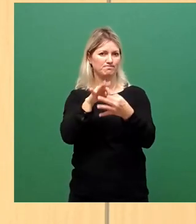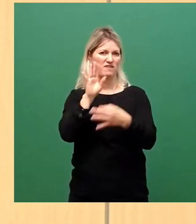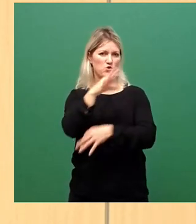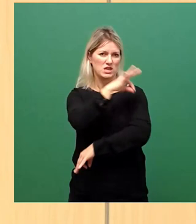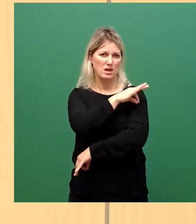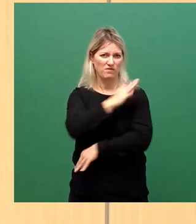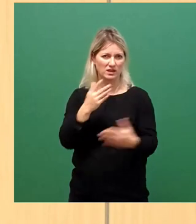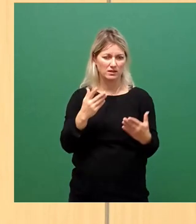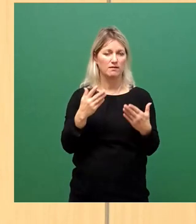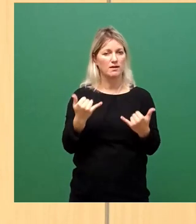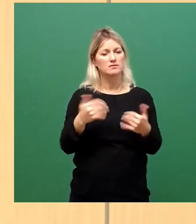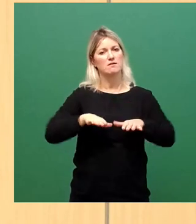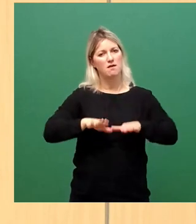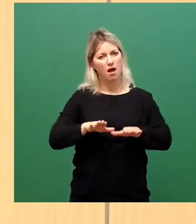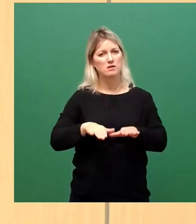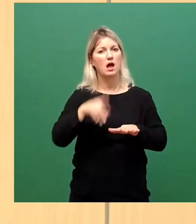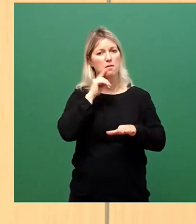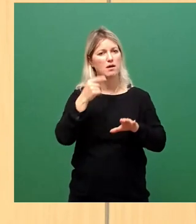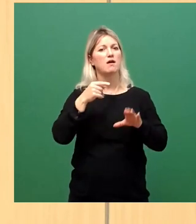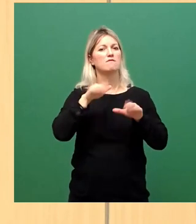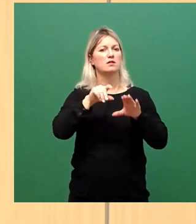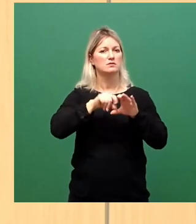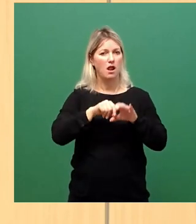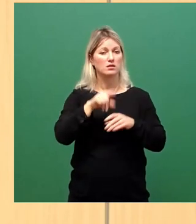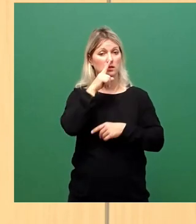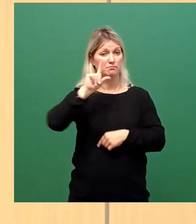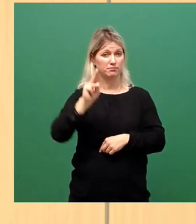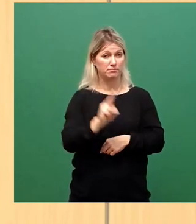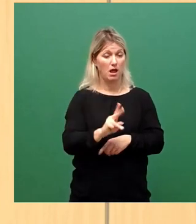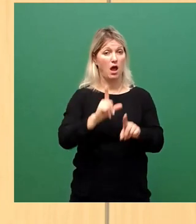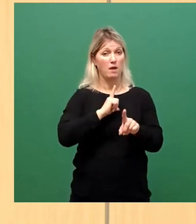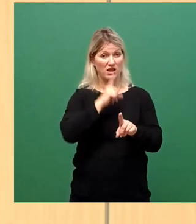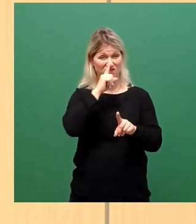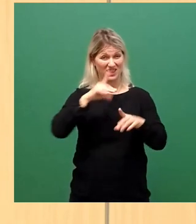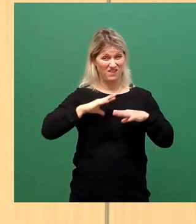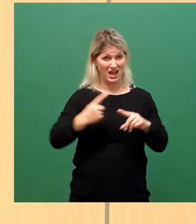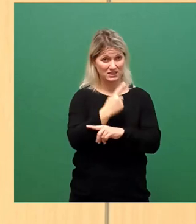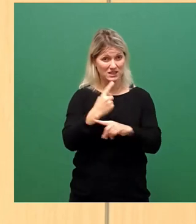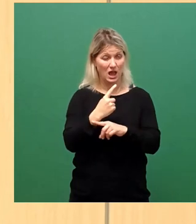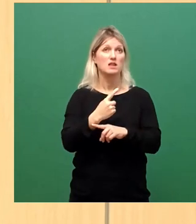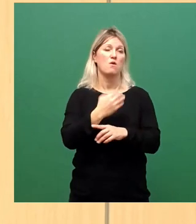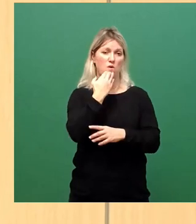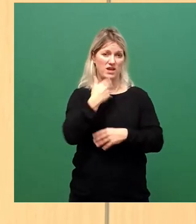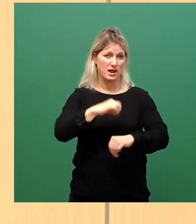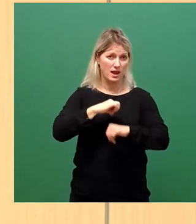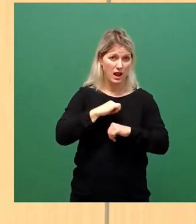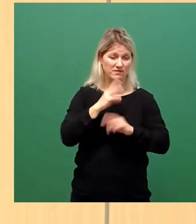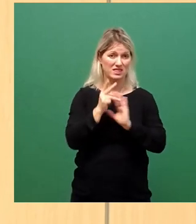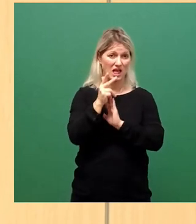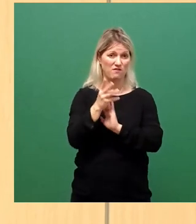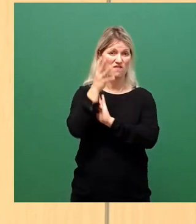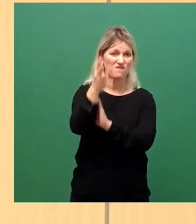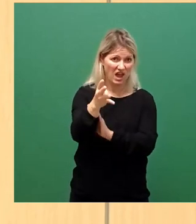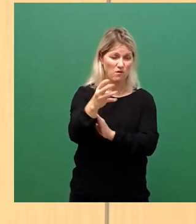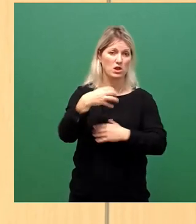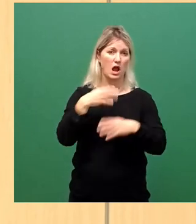für Schritt zurückgehende Fallzahlen. Die Ferienzeit wird es nochmal unterstützen und hoffentlich in drei, vier Wochen auch wieder bessere Situationen in den Krankenhäusern